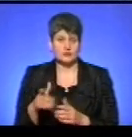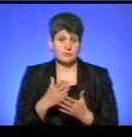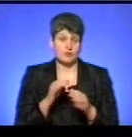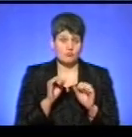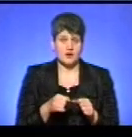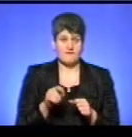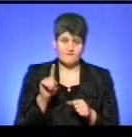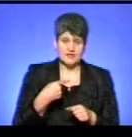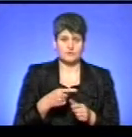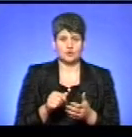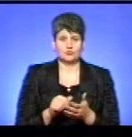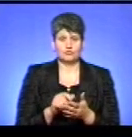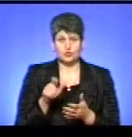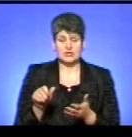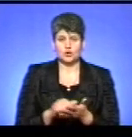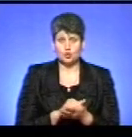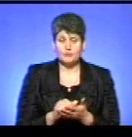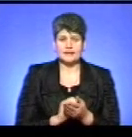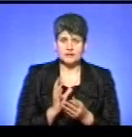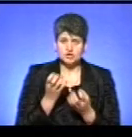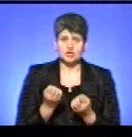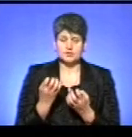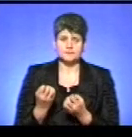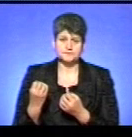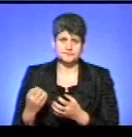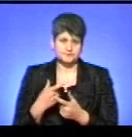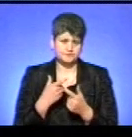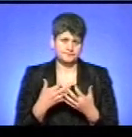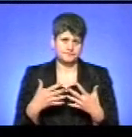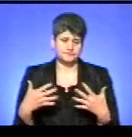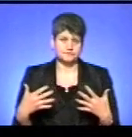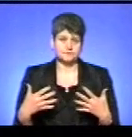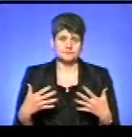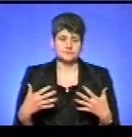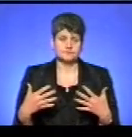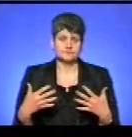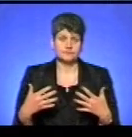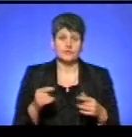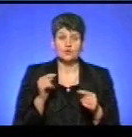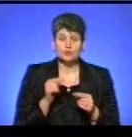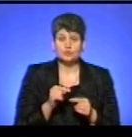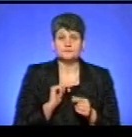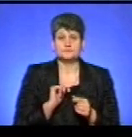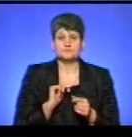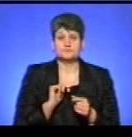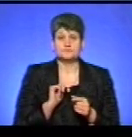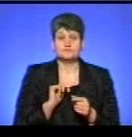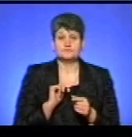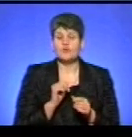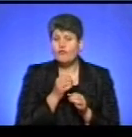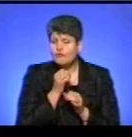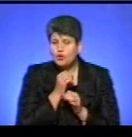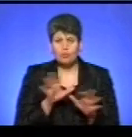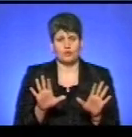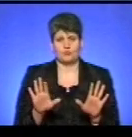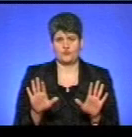витрапувати в людини додаткові документи, додаткову інформацію і так далі. Тому в будь-якому